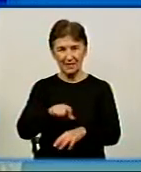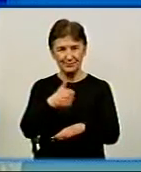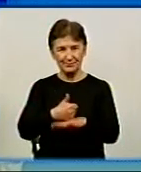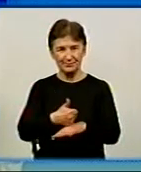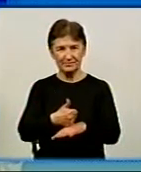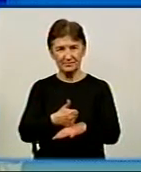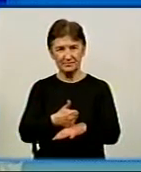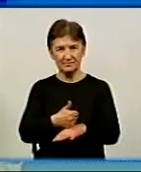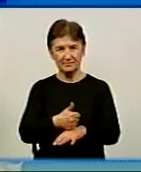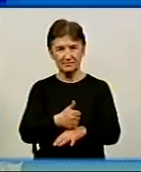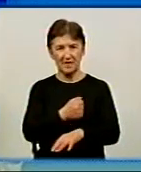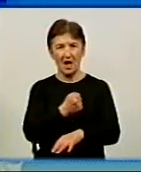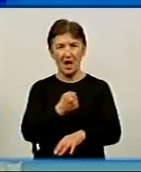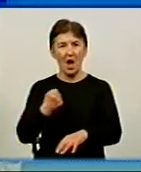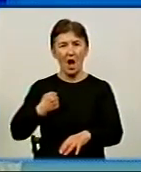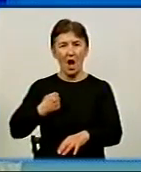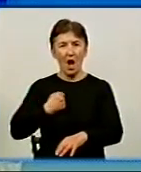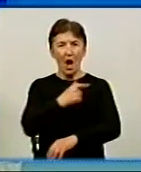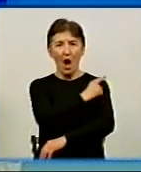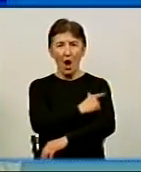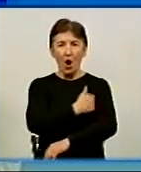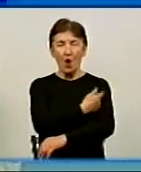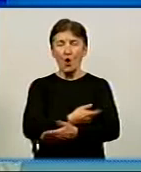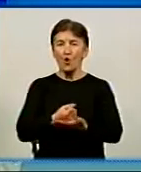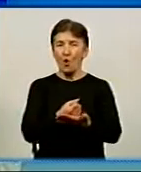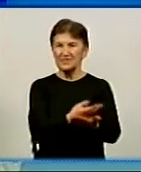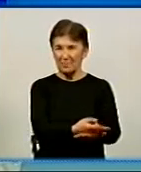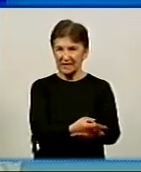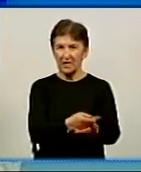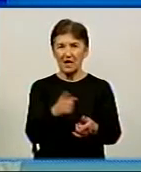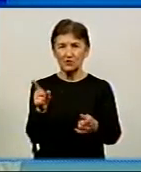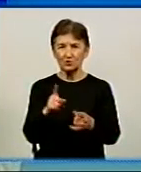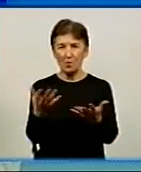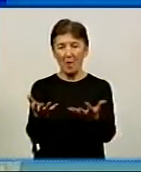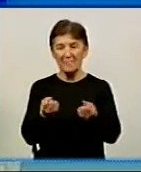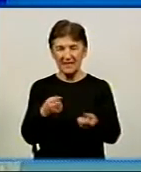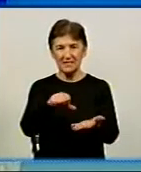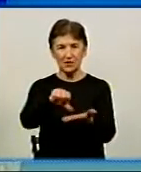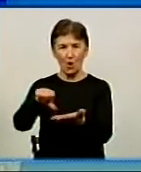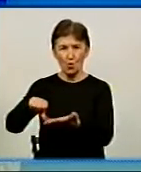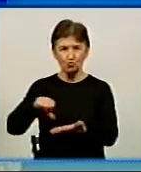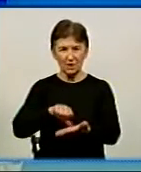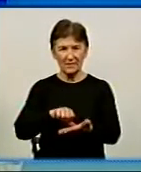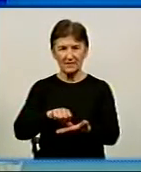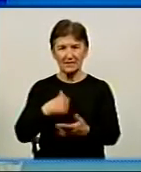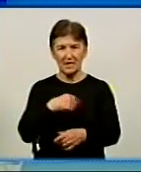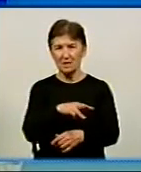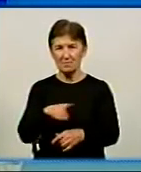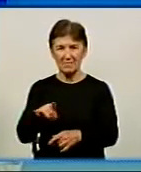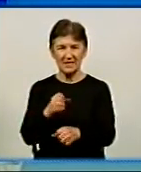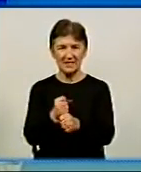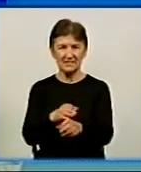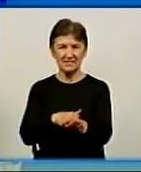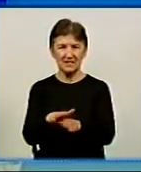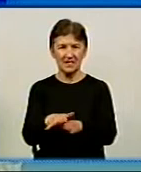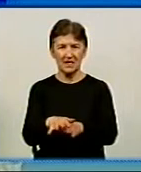с удовольствием відкрив своє поміщення, для того, щоб ми могли, ну, прийняти участь. І практично ми робили в санаторії